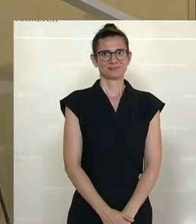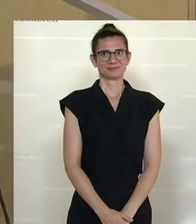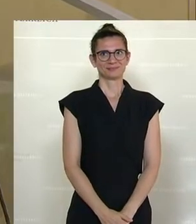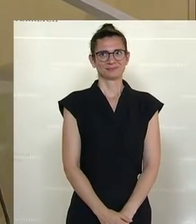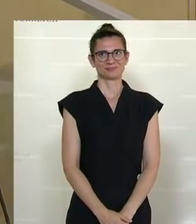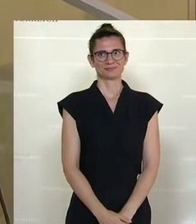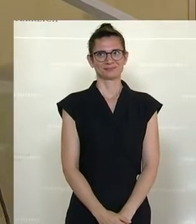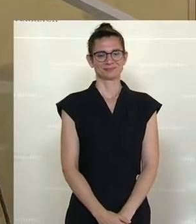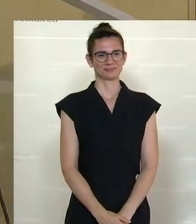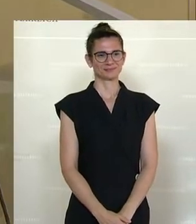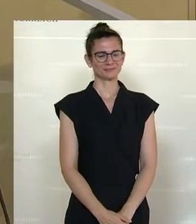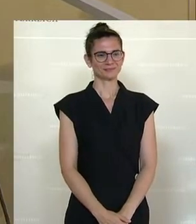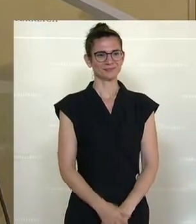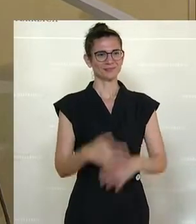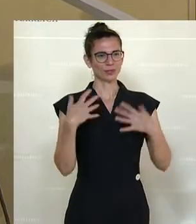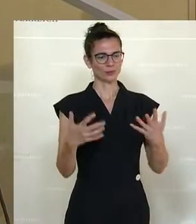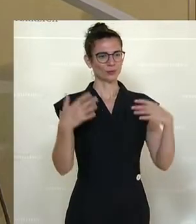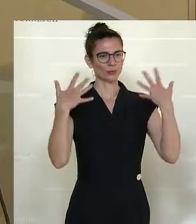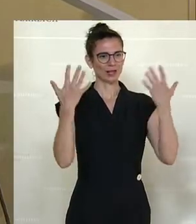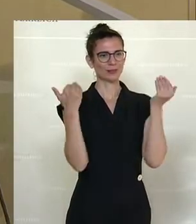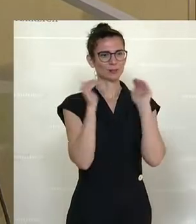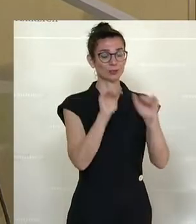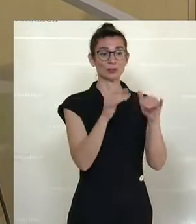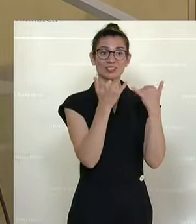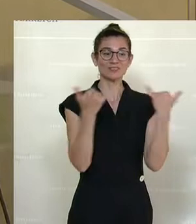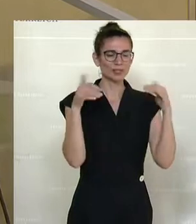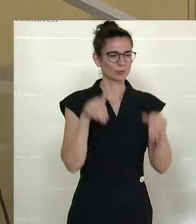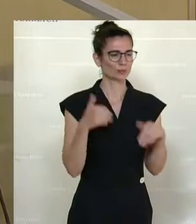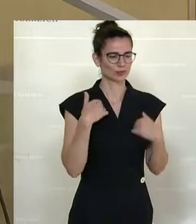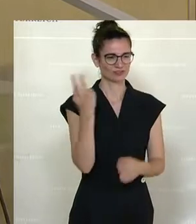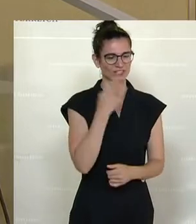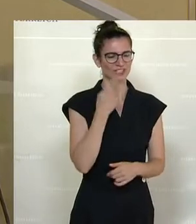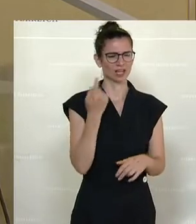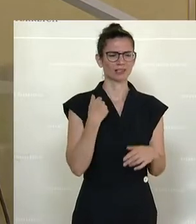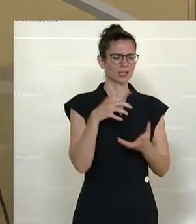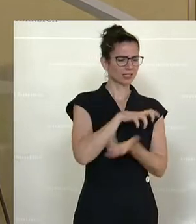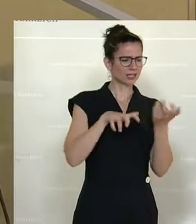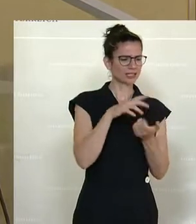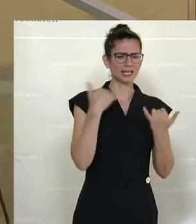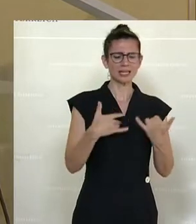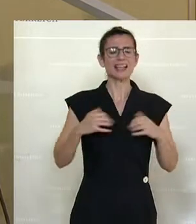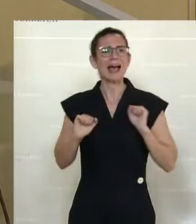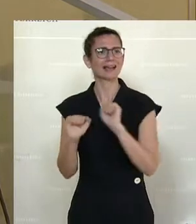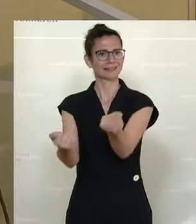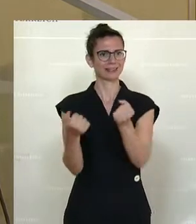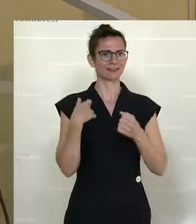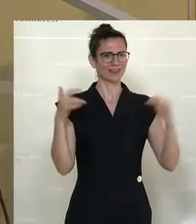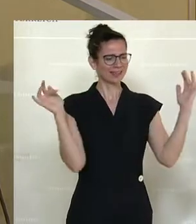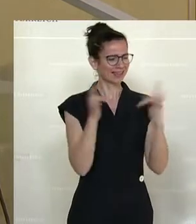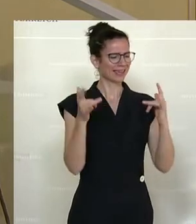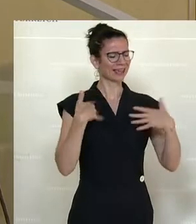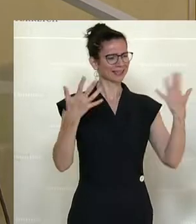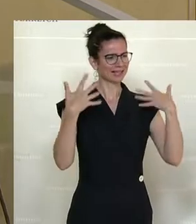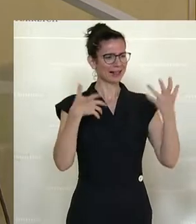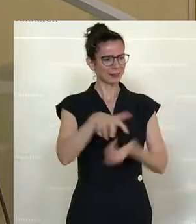Das ist Klimaschutz, wie man ihn verstehen muss. Aktiv aus der Krise, aktiv gegen die Klimakrise.